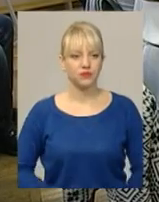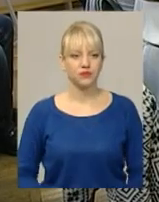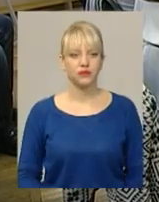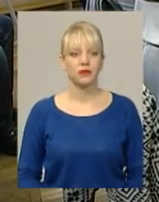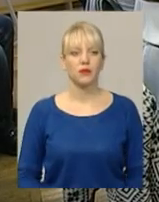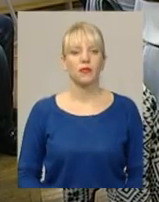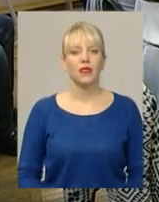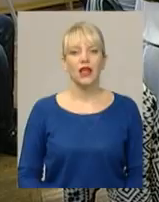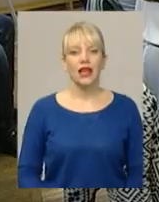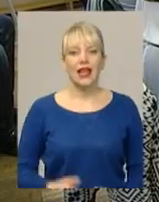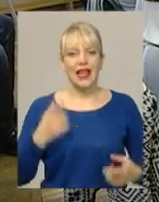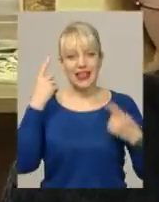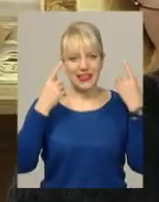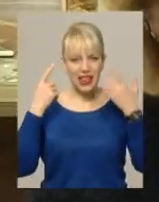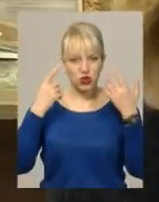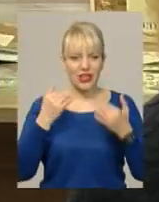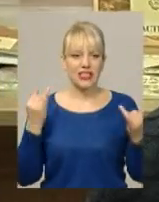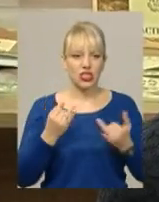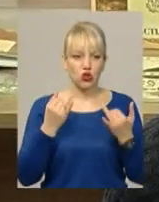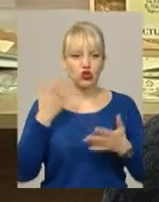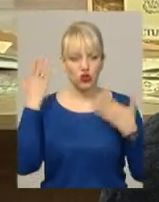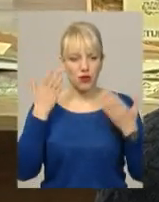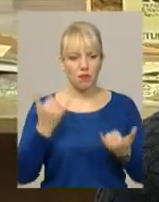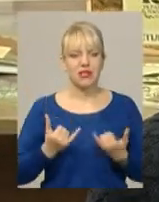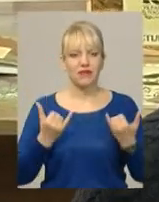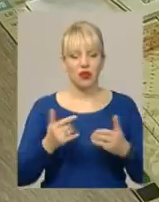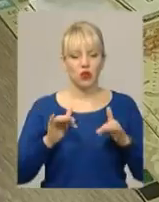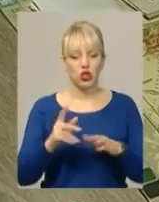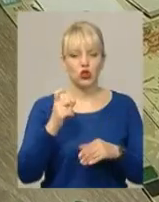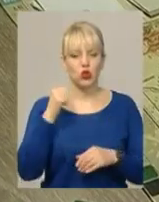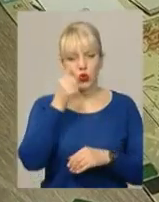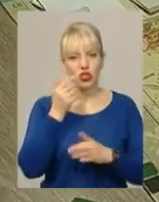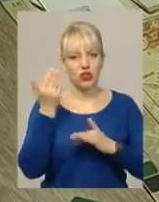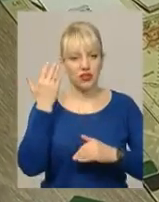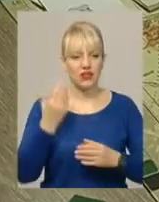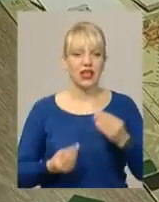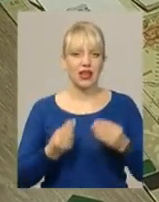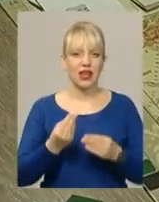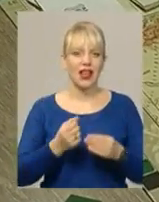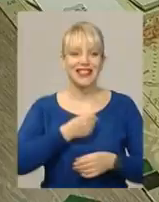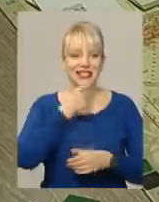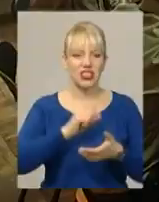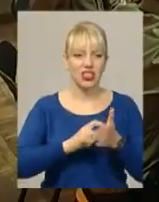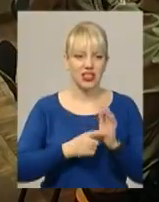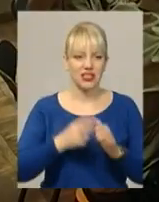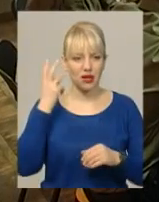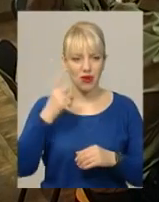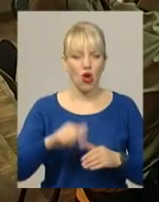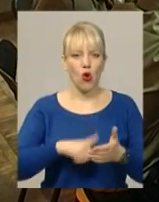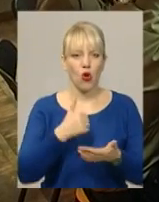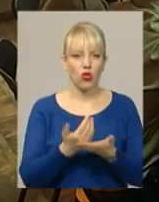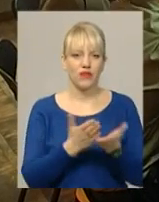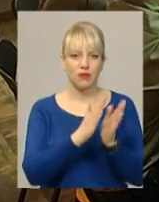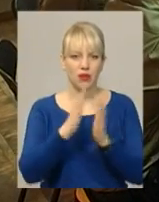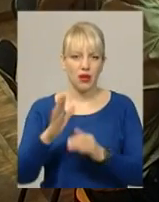В інтелектуальну історичну розвагу, присвячену подіям 100-річної давнини, грали старшокласники Хмельницького. У головній книгозбірні міста